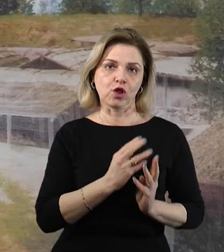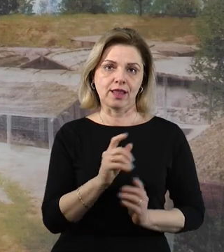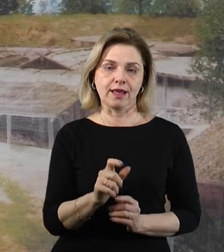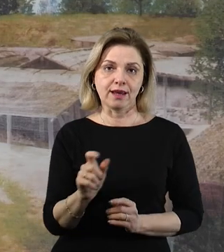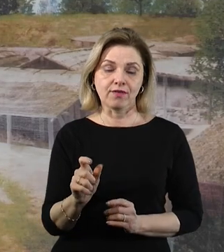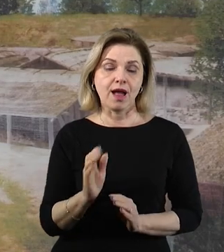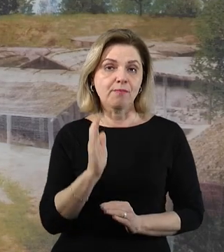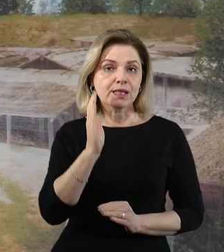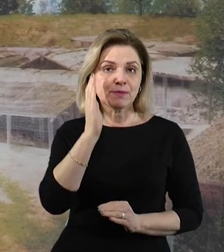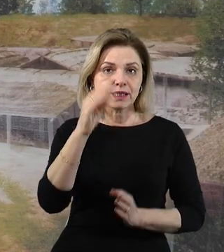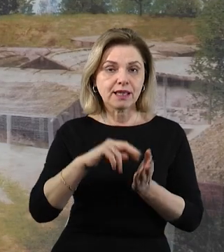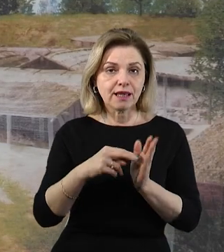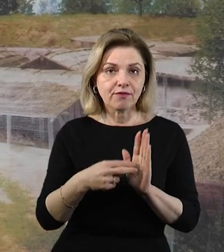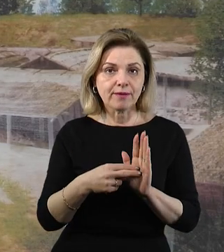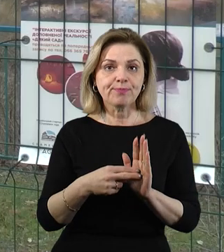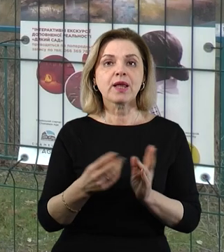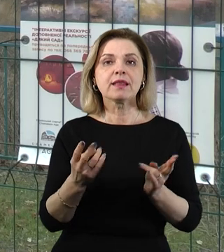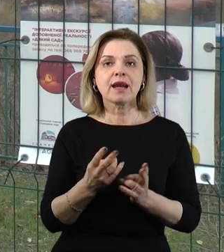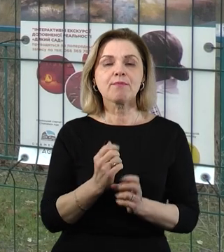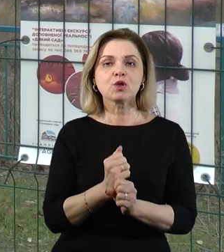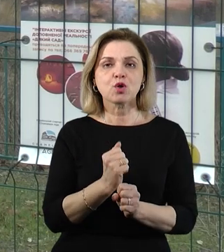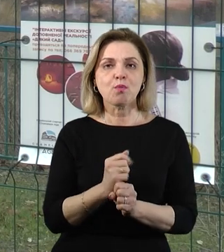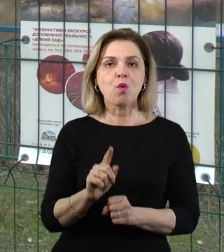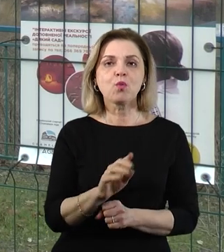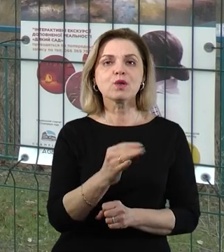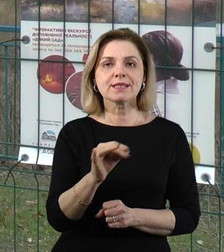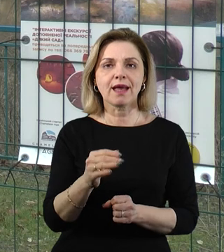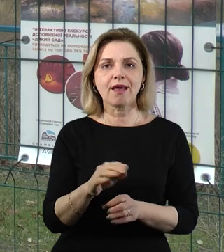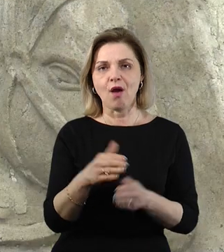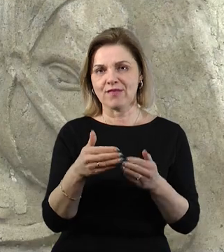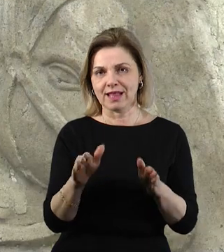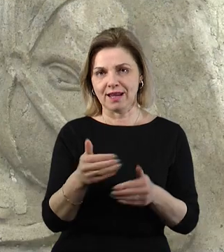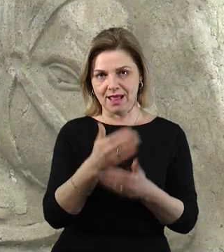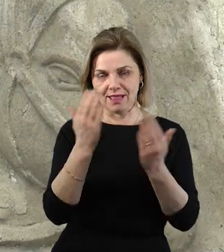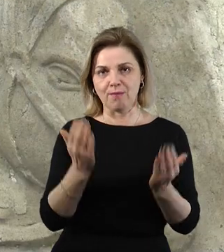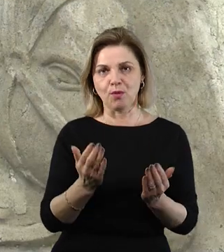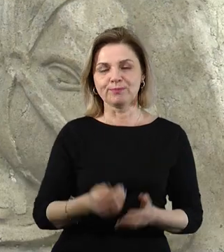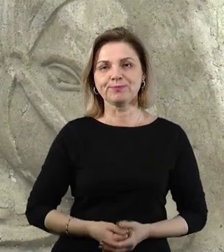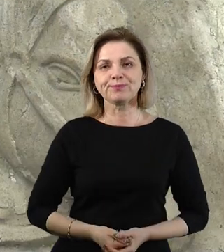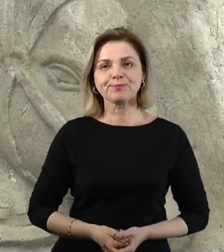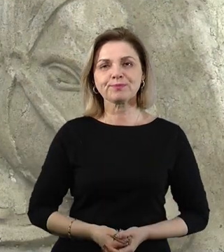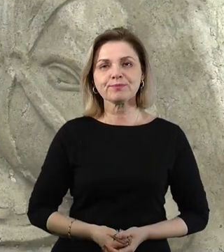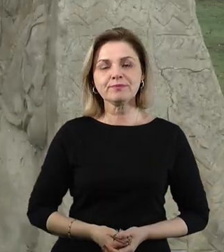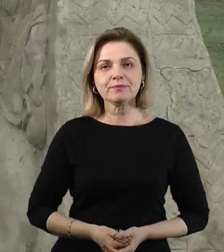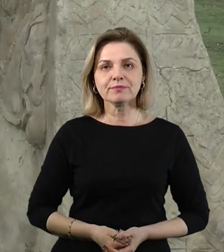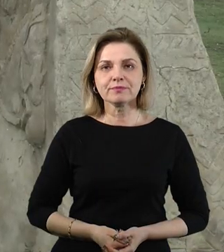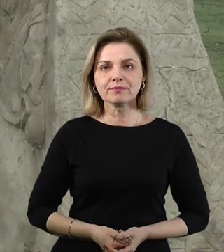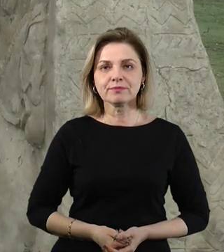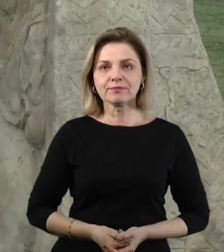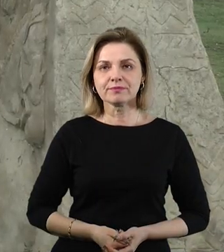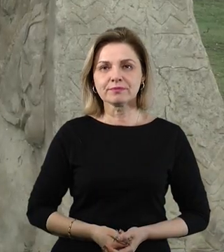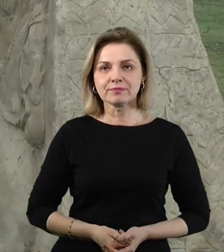волонтерів. У перспективі, говорить археолог, потрібно створити тут музей під відкритим небом. Федір Бондар, Олена Земляна,